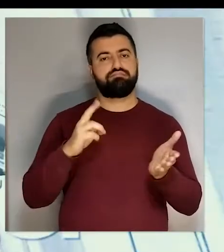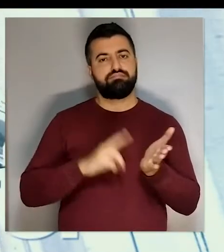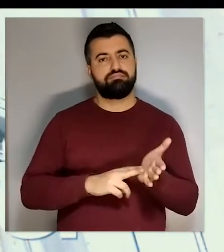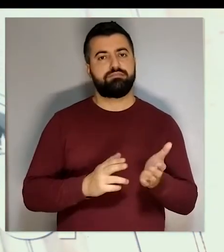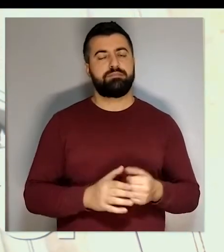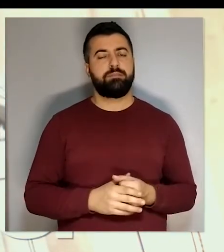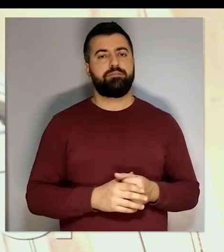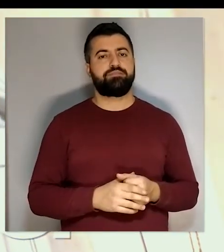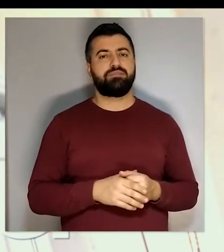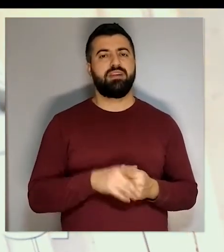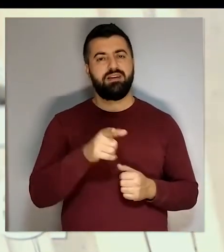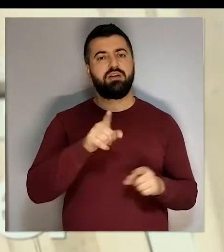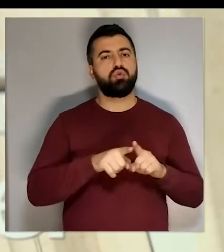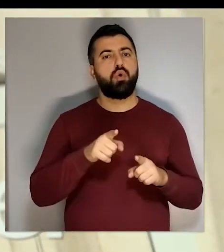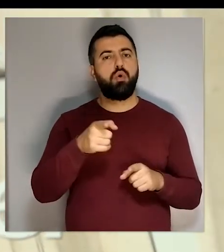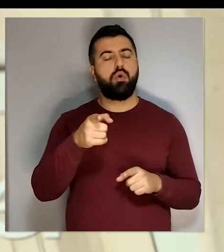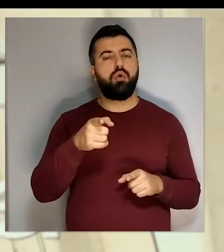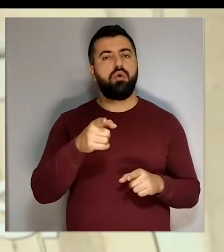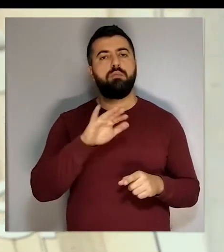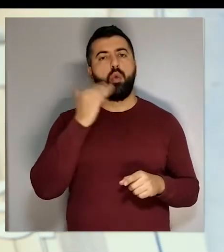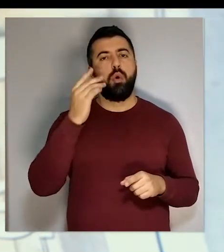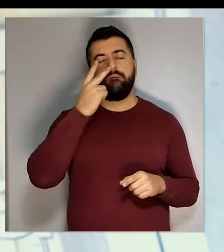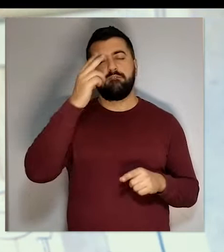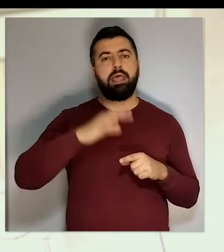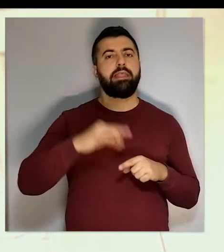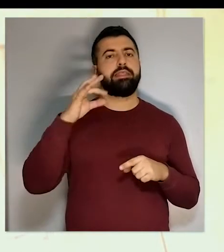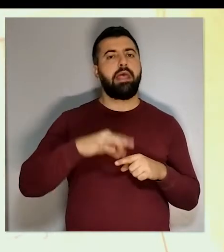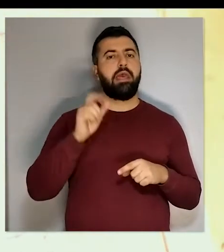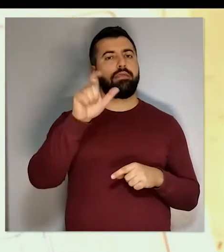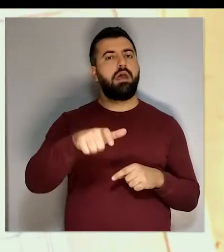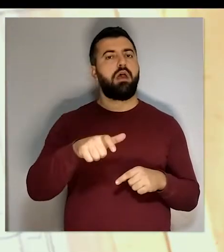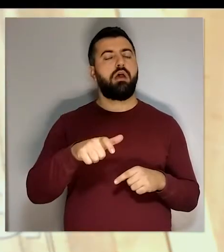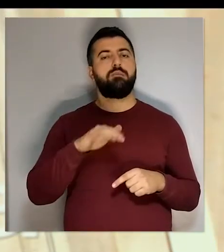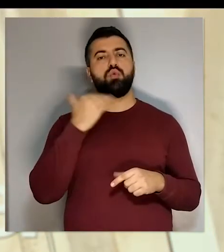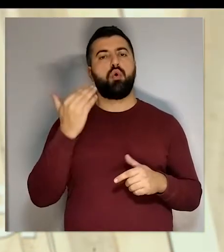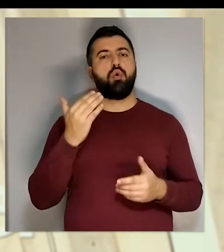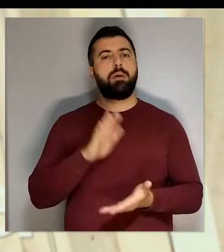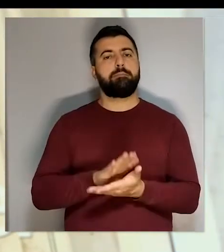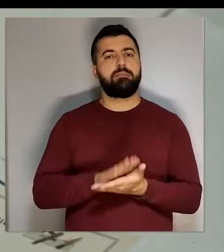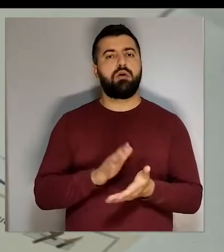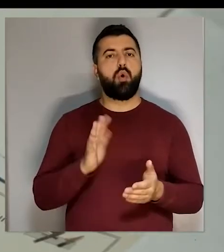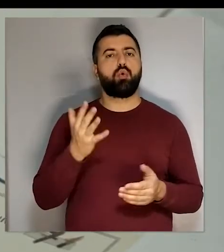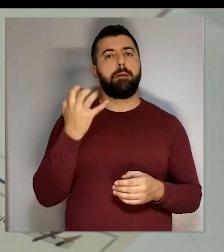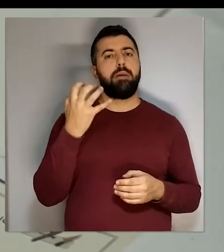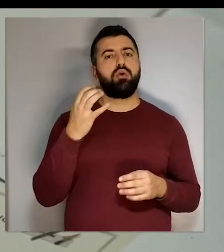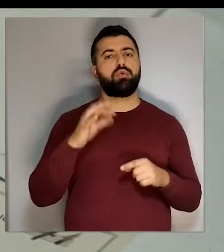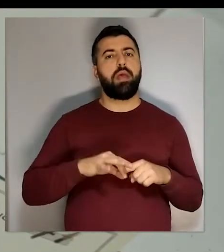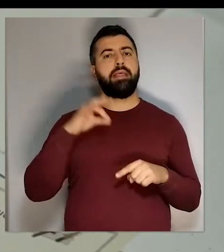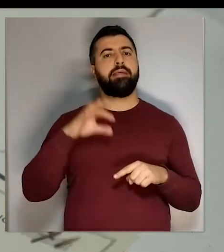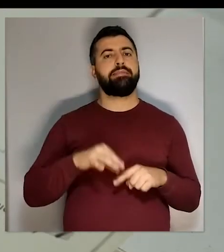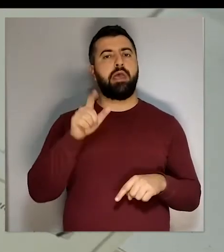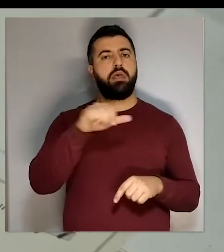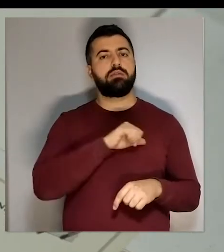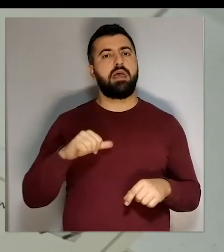je imao sertifikate Štumberger je bio izvarendan vizionar Za života je stvorio oko 500